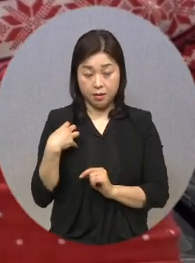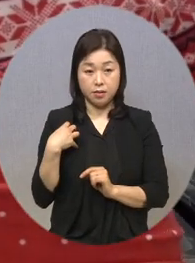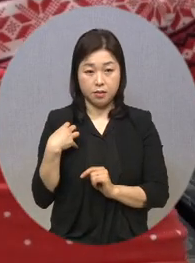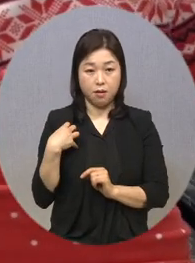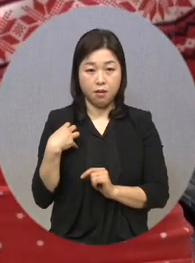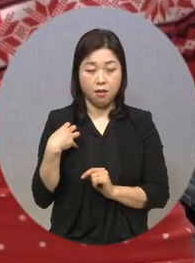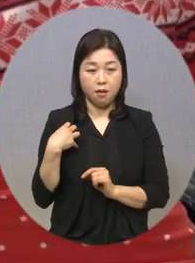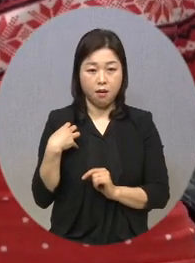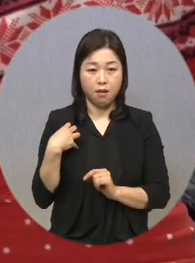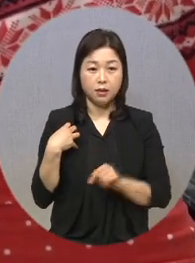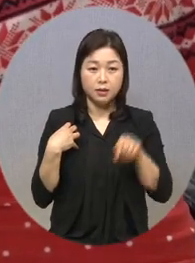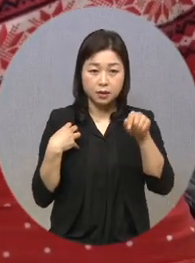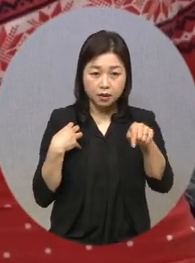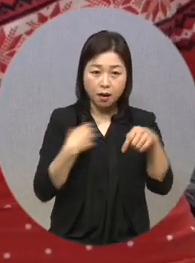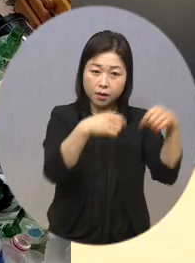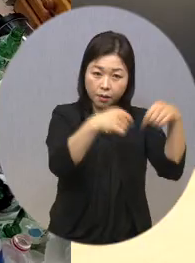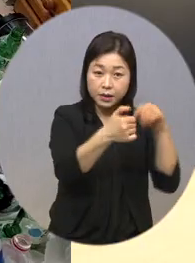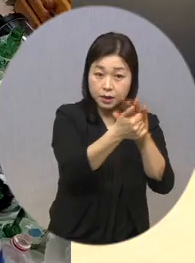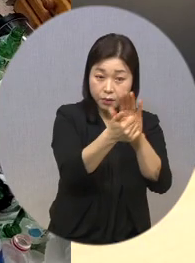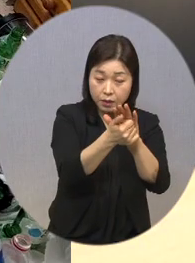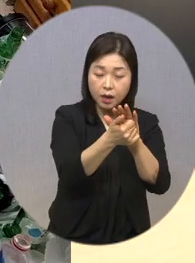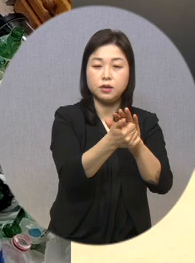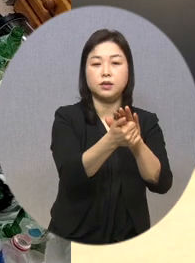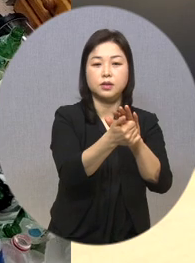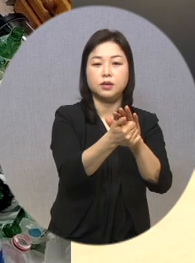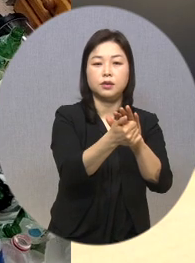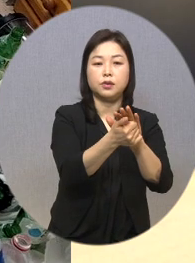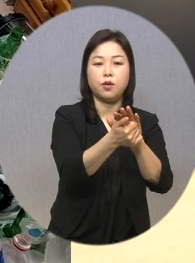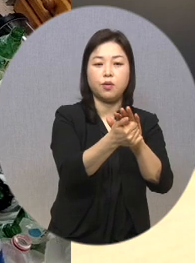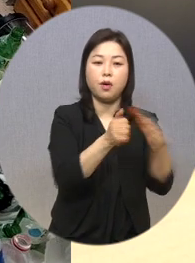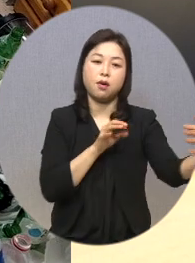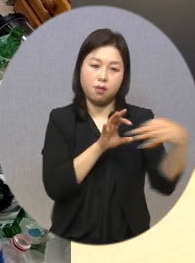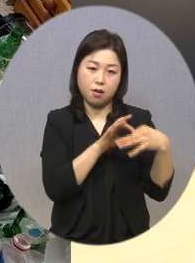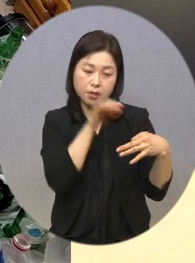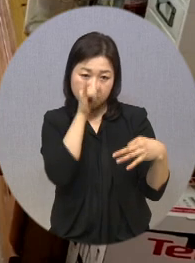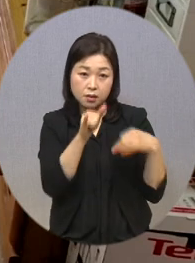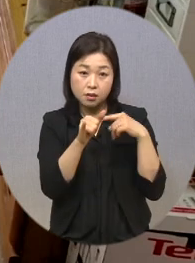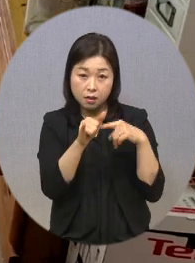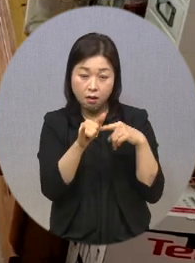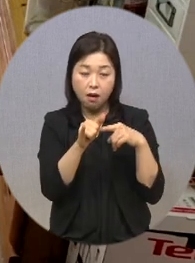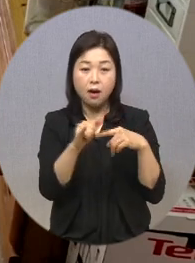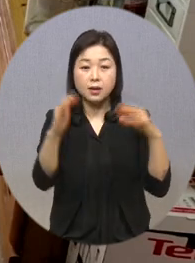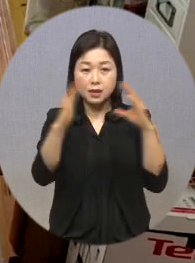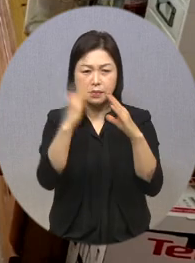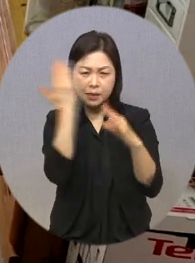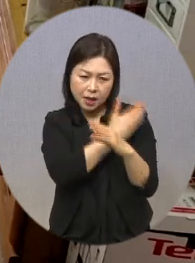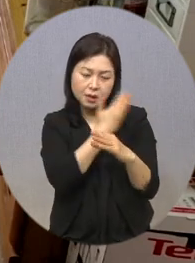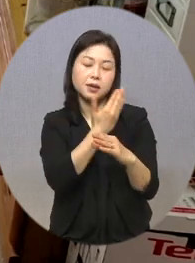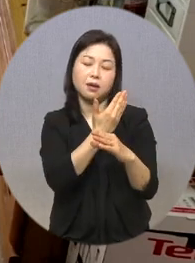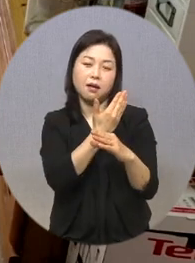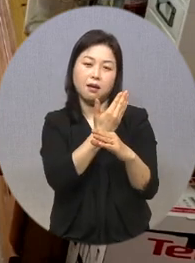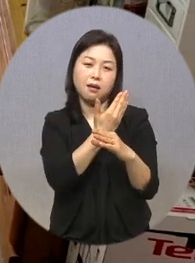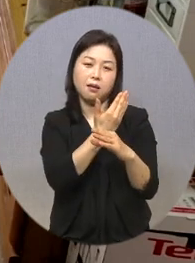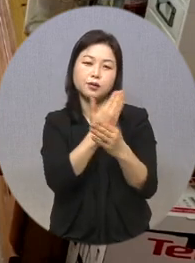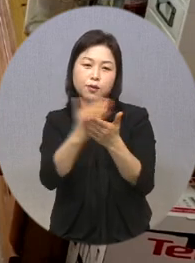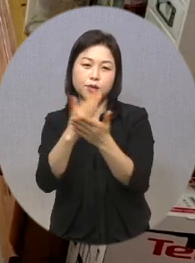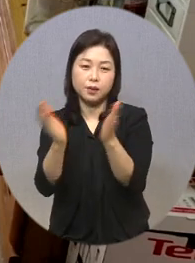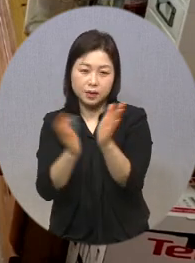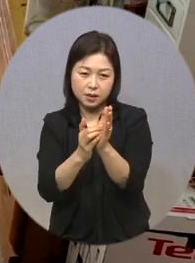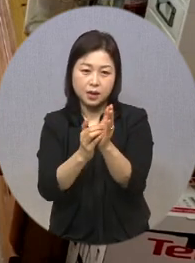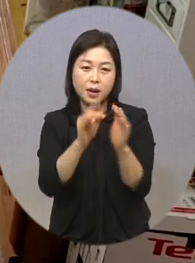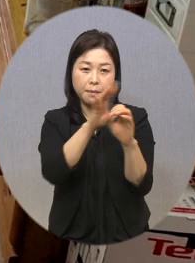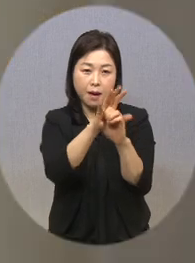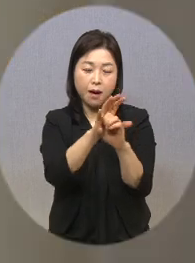신속한 연계로 대상자 집을 제대로 된 주거 환경으로 바꾸어 주었습니다. 방역과 살충, 소독은